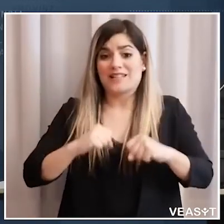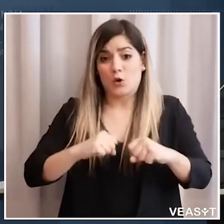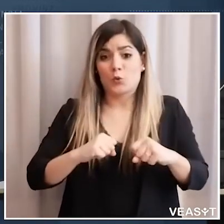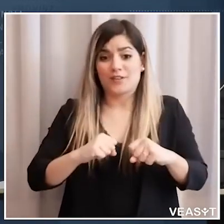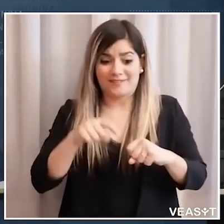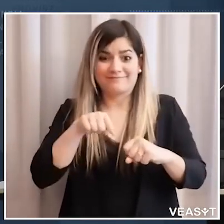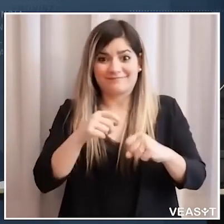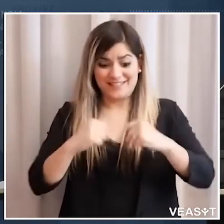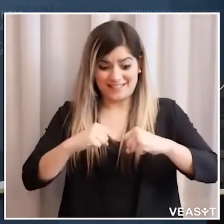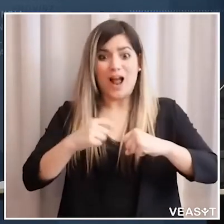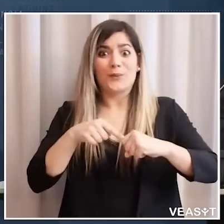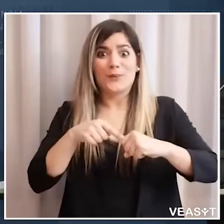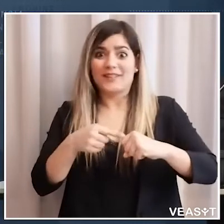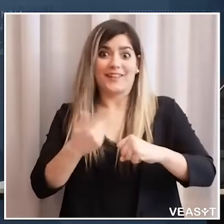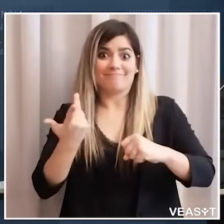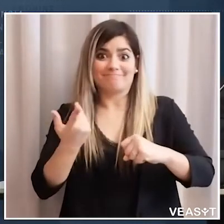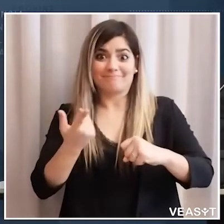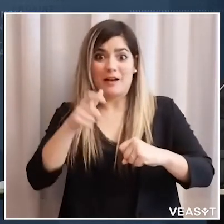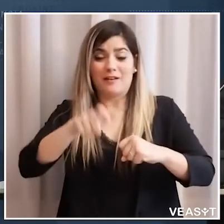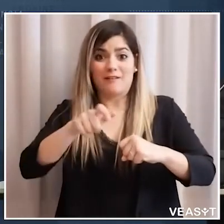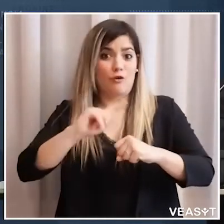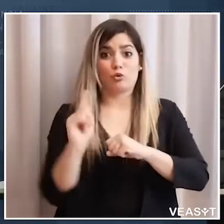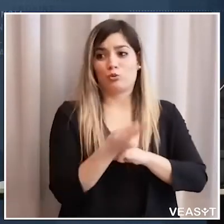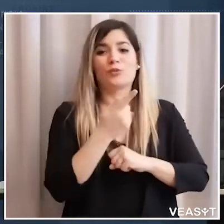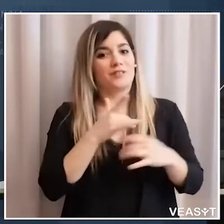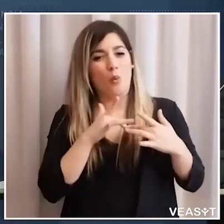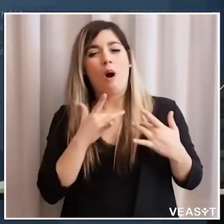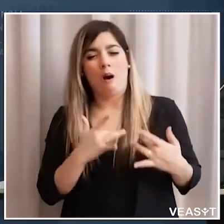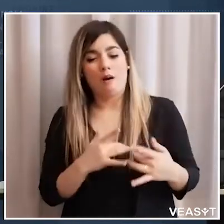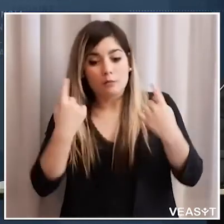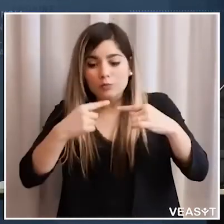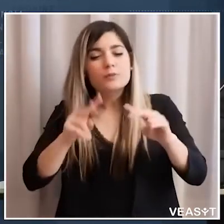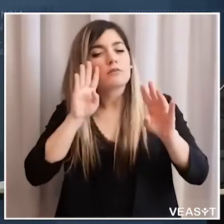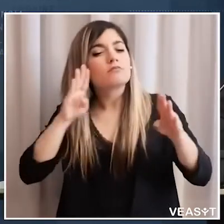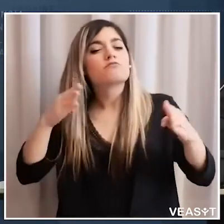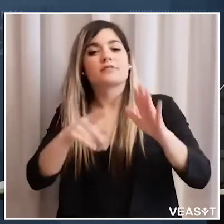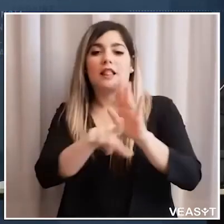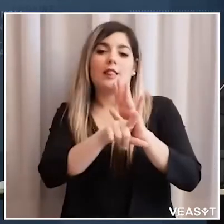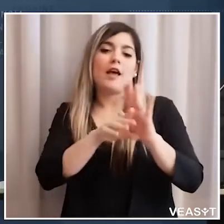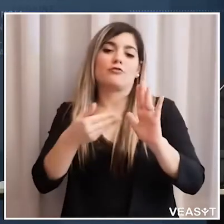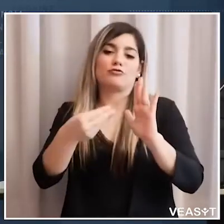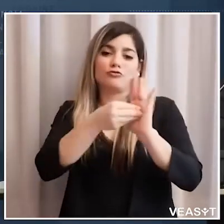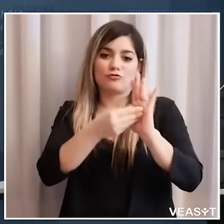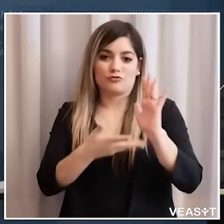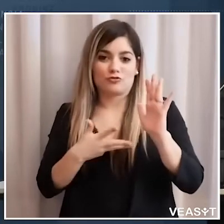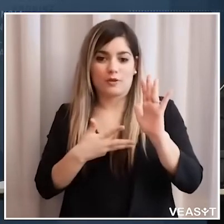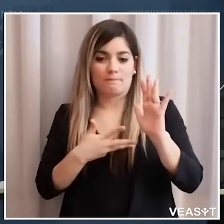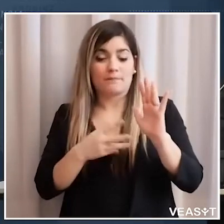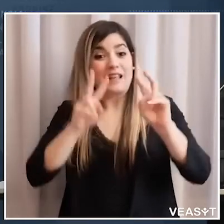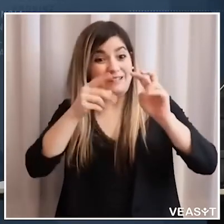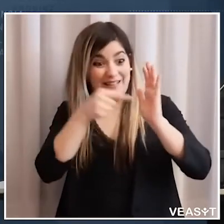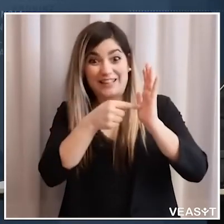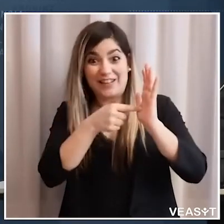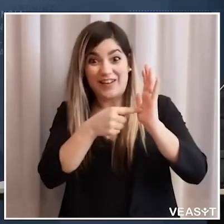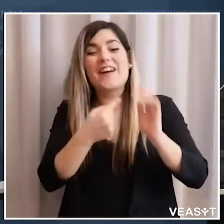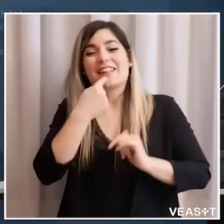è un tema che sta ovviamente a cuore a tutti ed è il focus principale di questa legge nel titolo capiamo anche che si parla di una